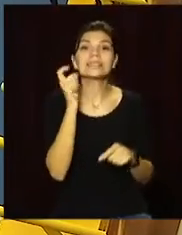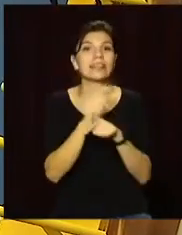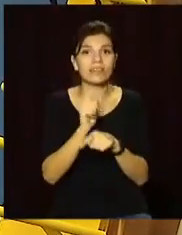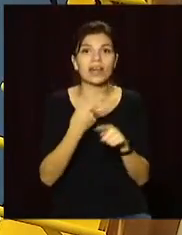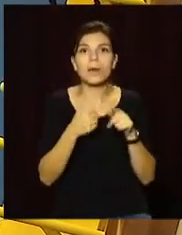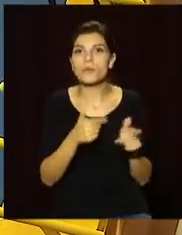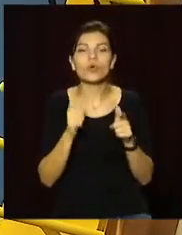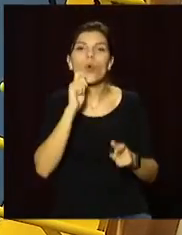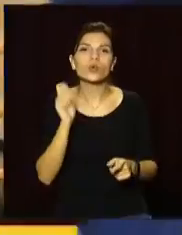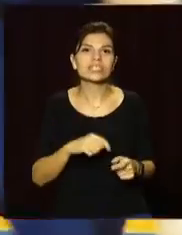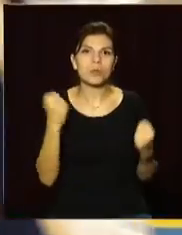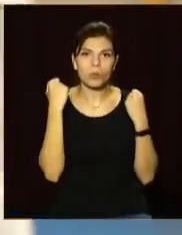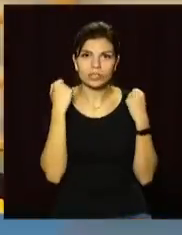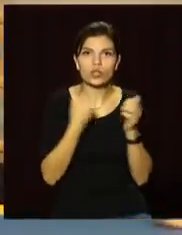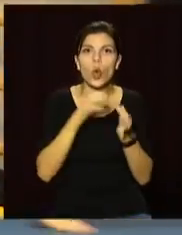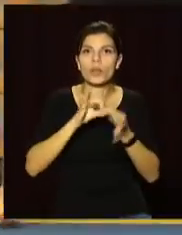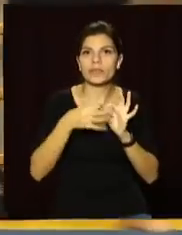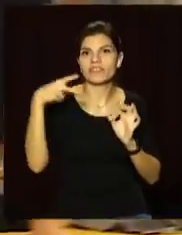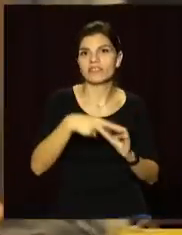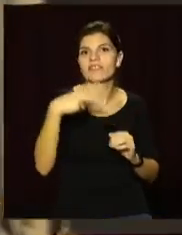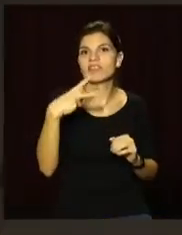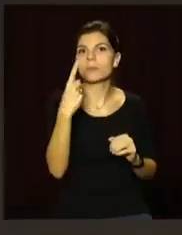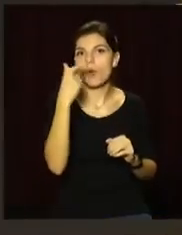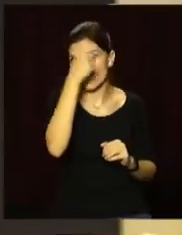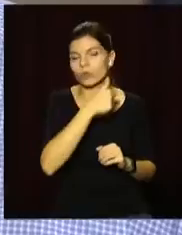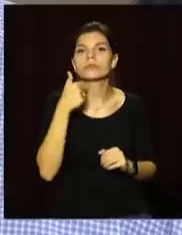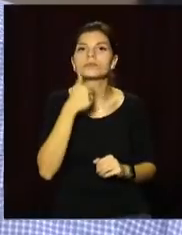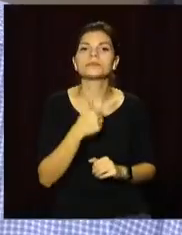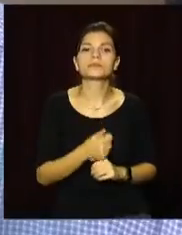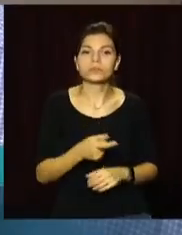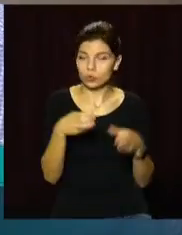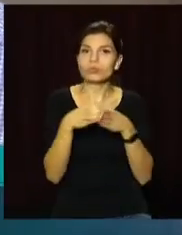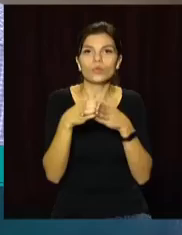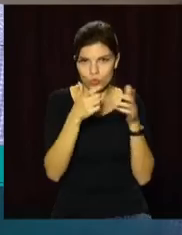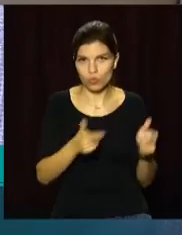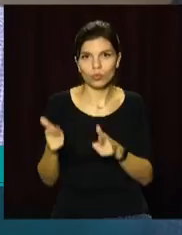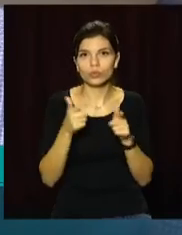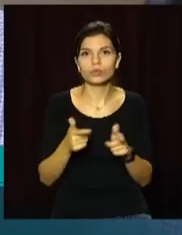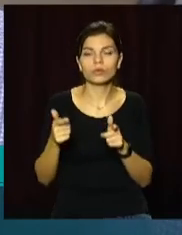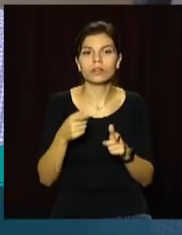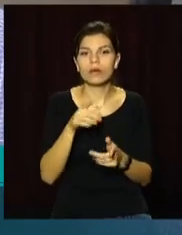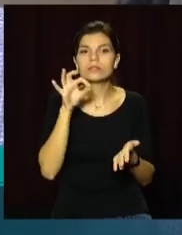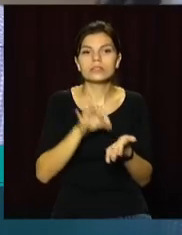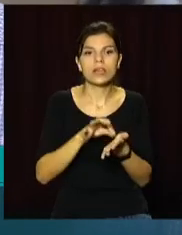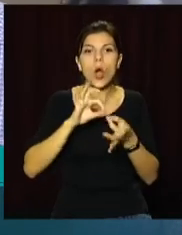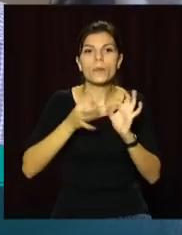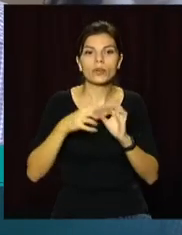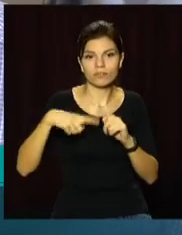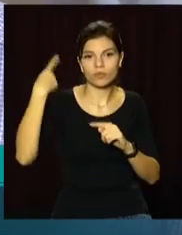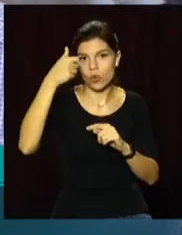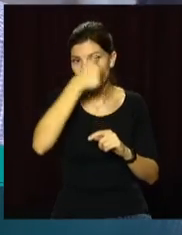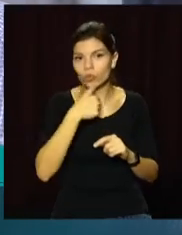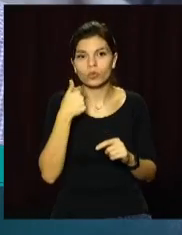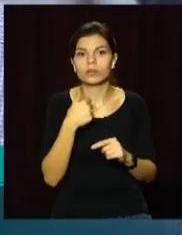підготовка українських спортсменів до Олімпіади 2021 року. Команда готується. Основна ціль – це Олімпійські ігри наступного року, в той, що